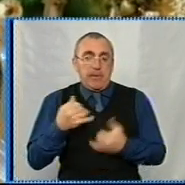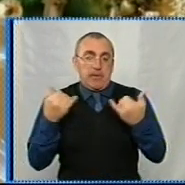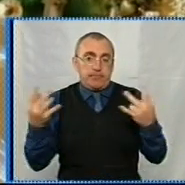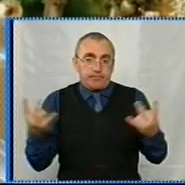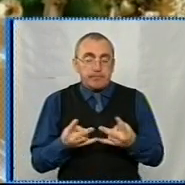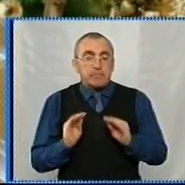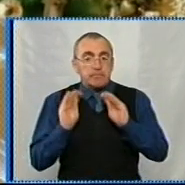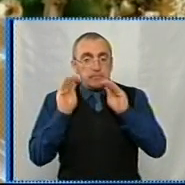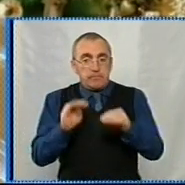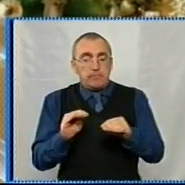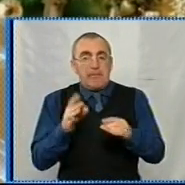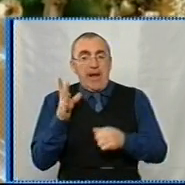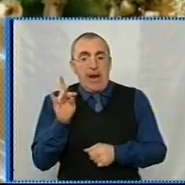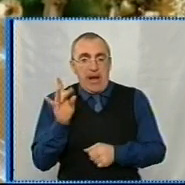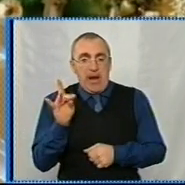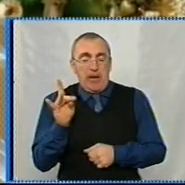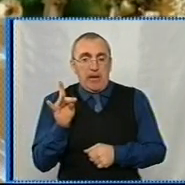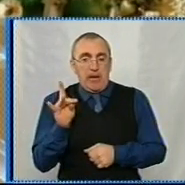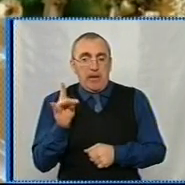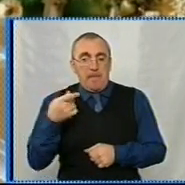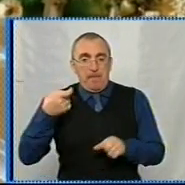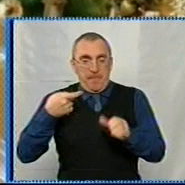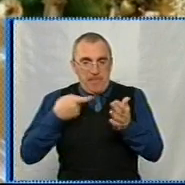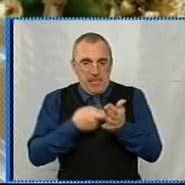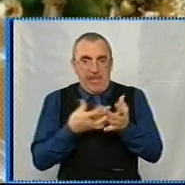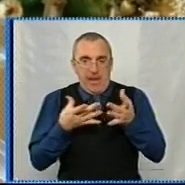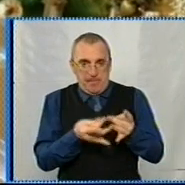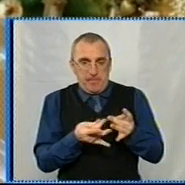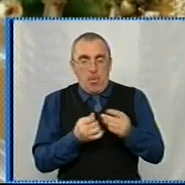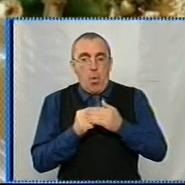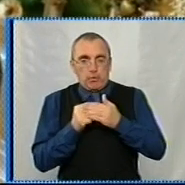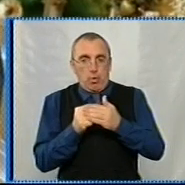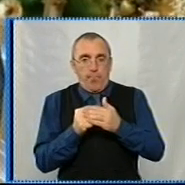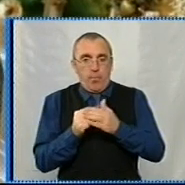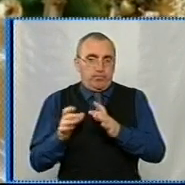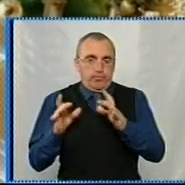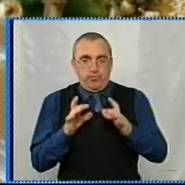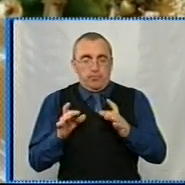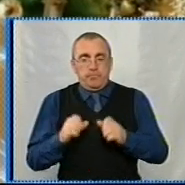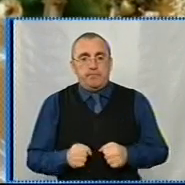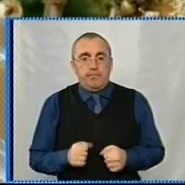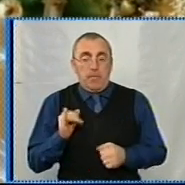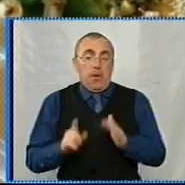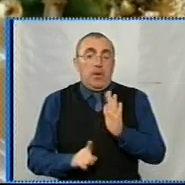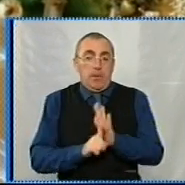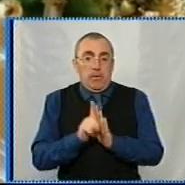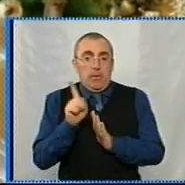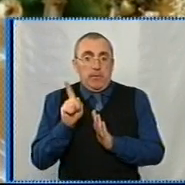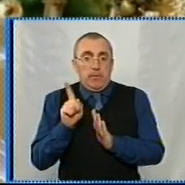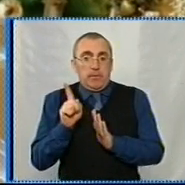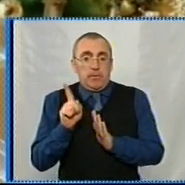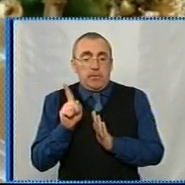треба закріпити клеєвим пістолетом основу і починаємо